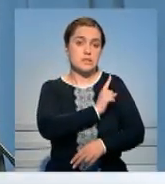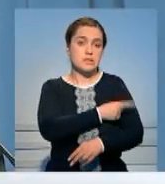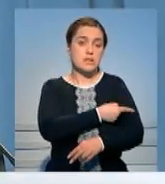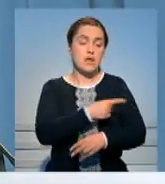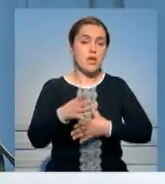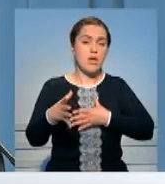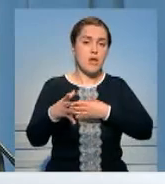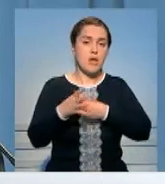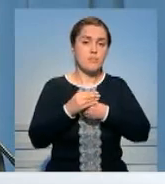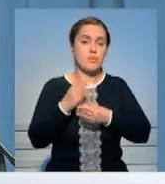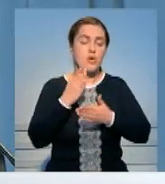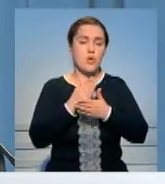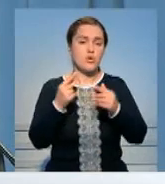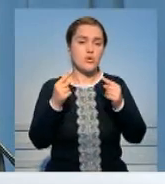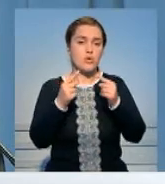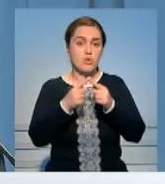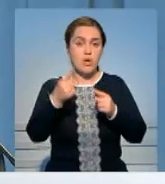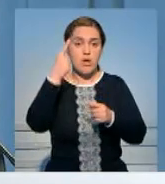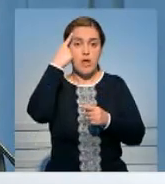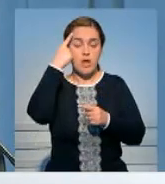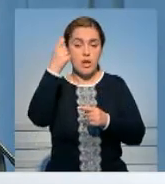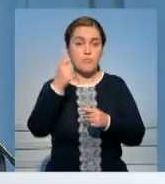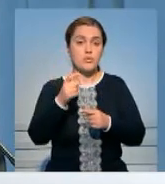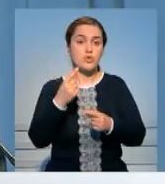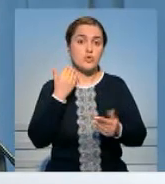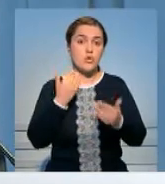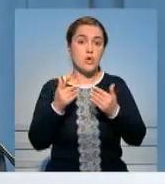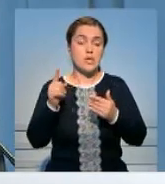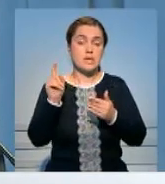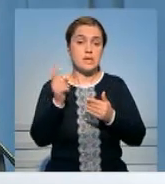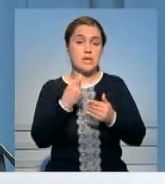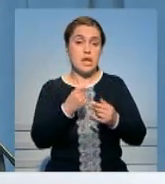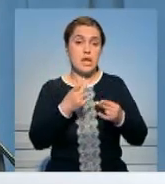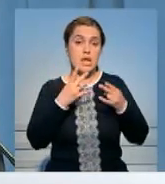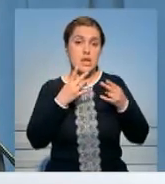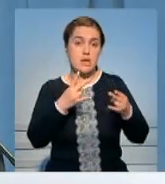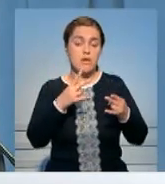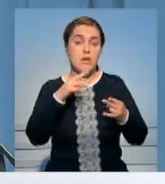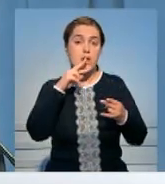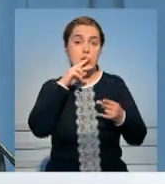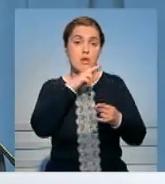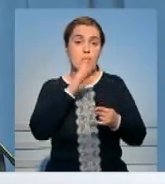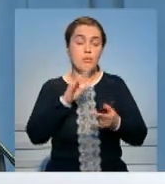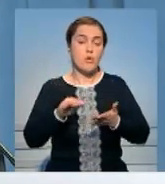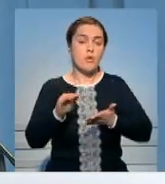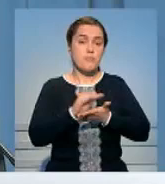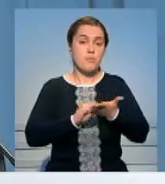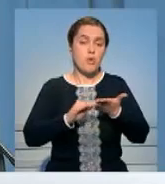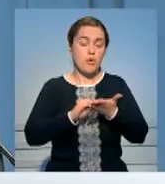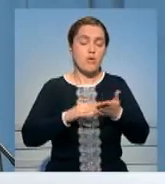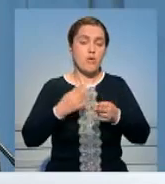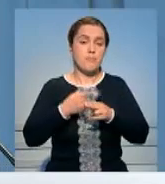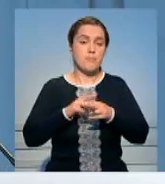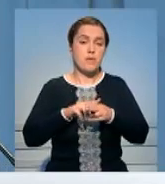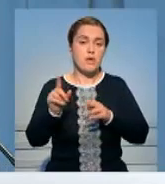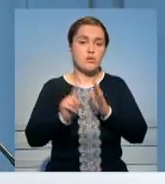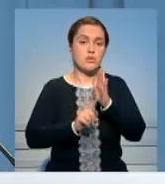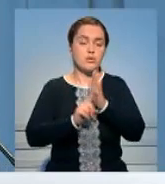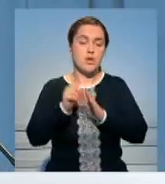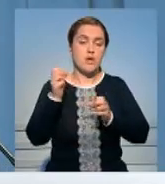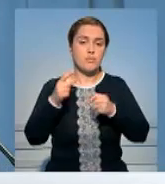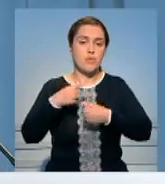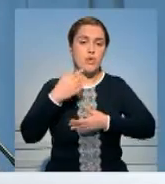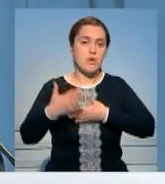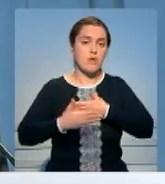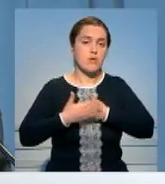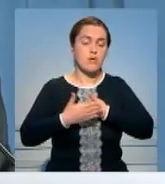мы направили четкое сообщение Асаду о том, что он не должен совершать еще одно нападение с химическим оружием, за которое они будут